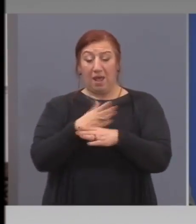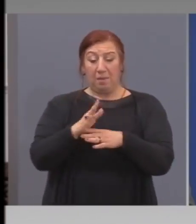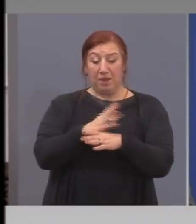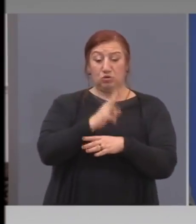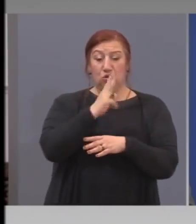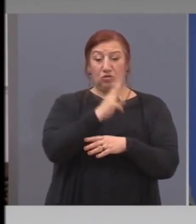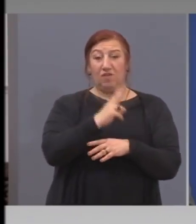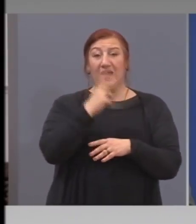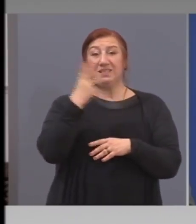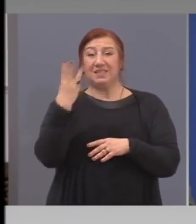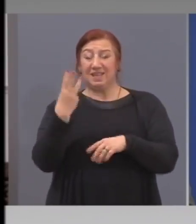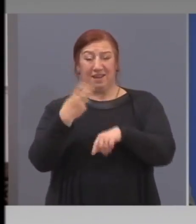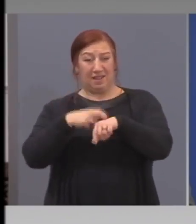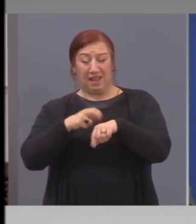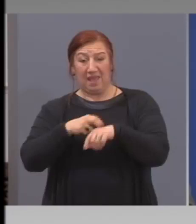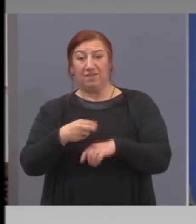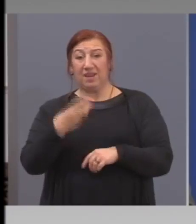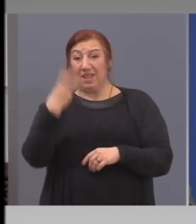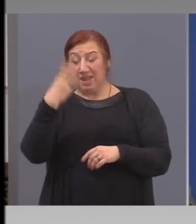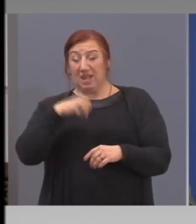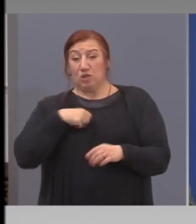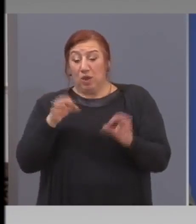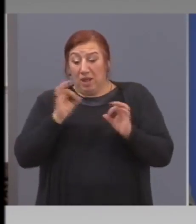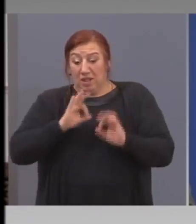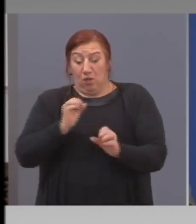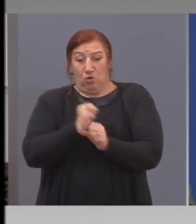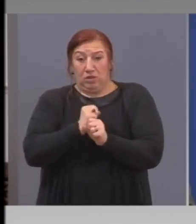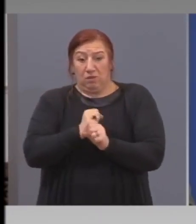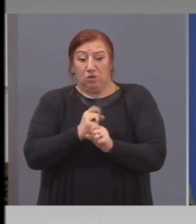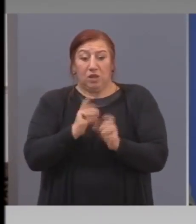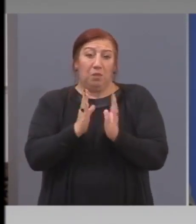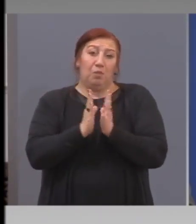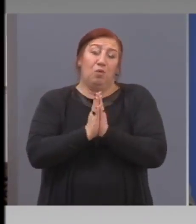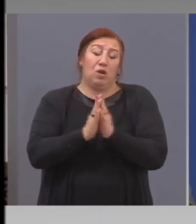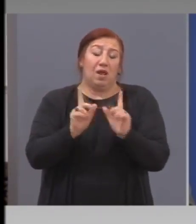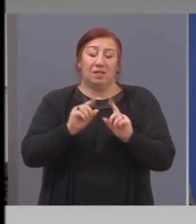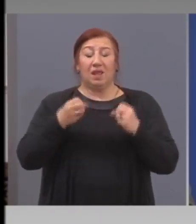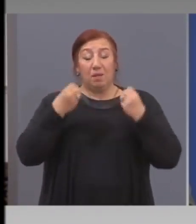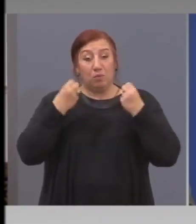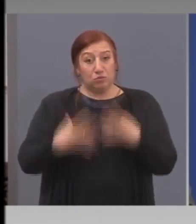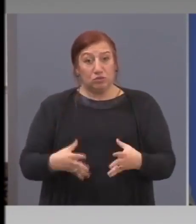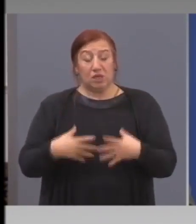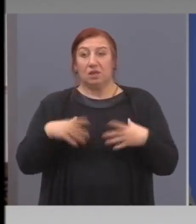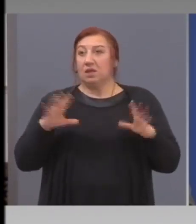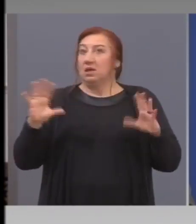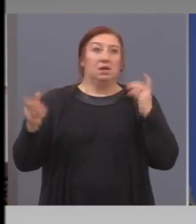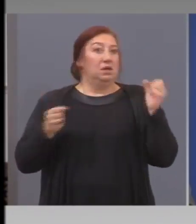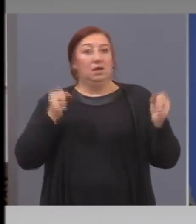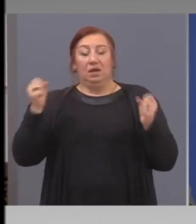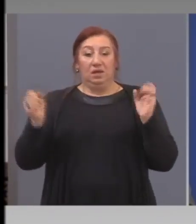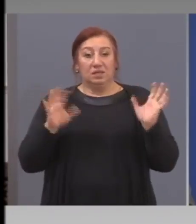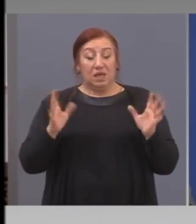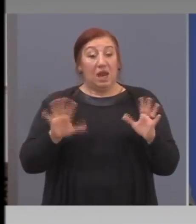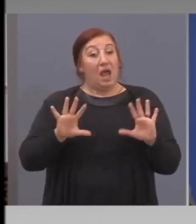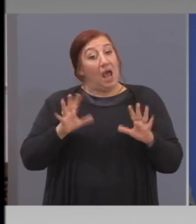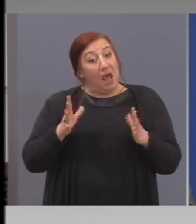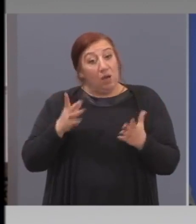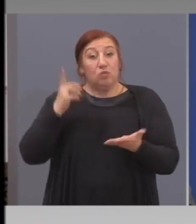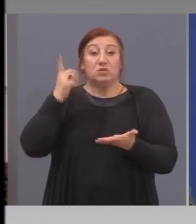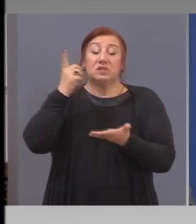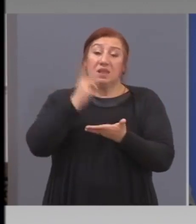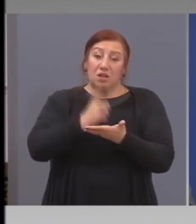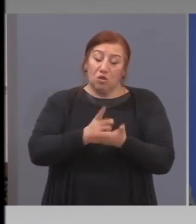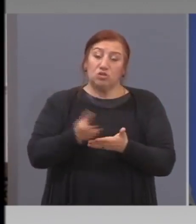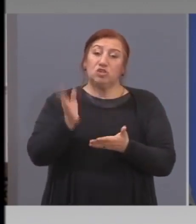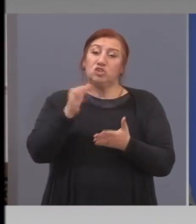януари никой не работи. Дайте да не изтерясваме за три дни. Ако се наложи, ще предприем